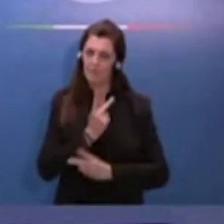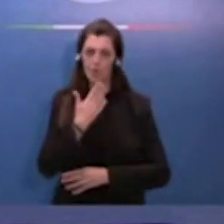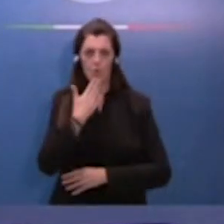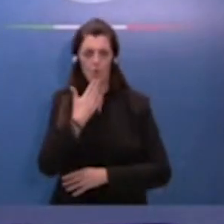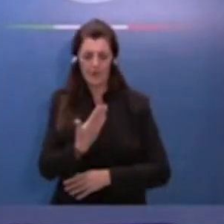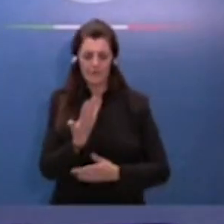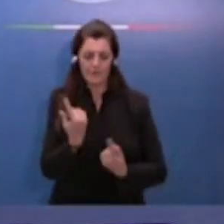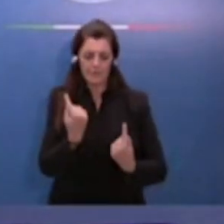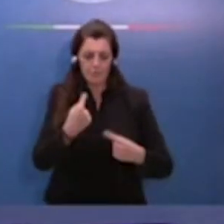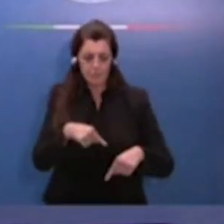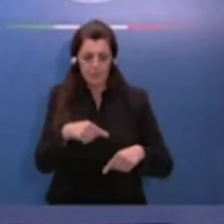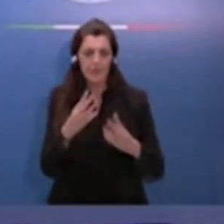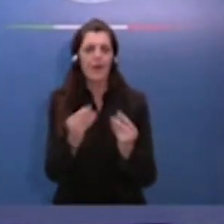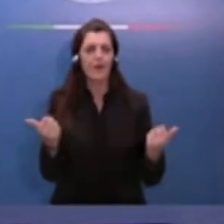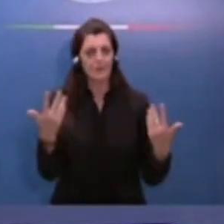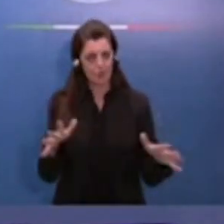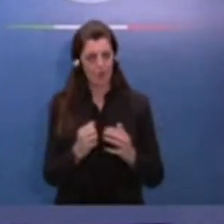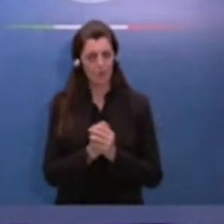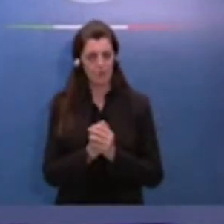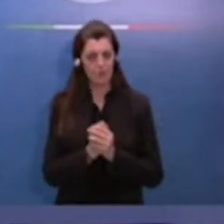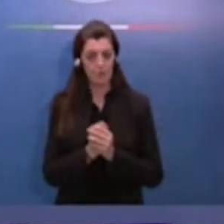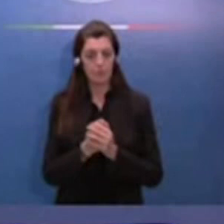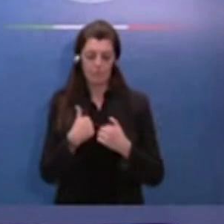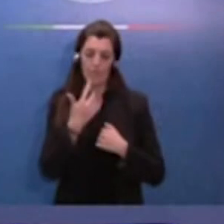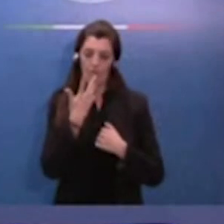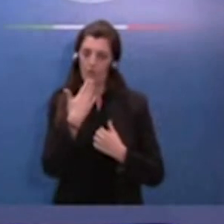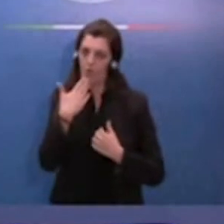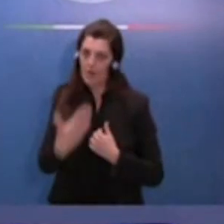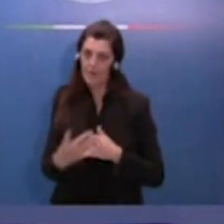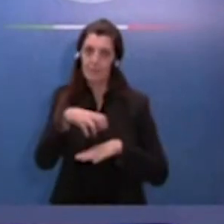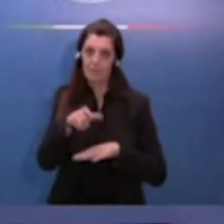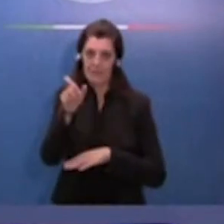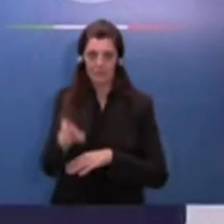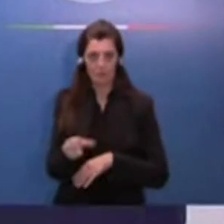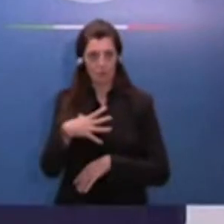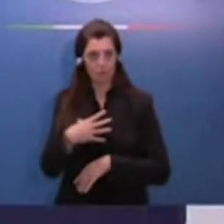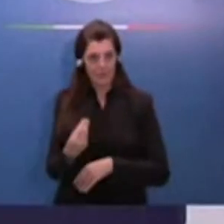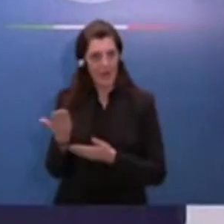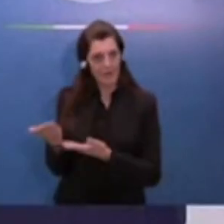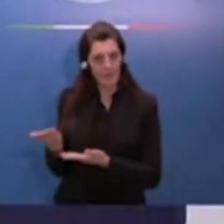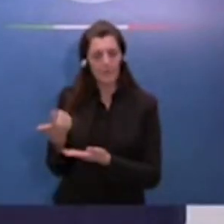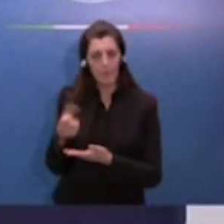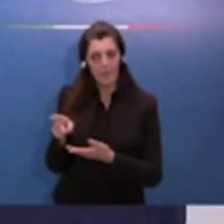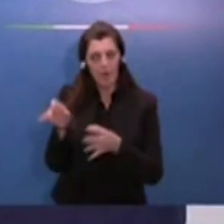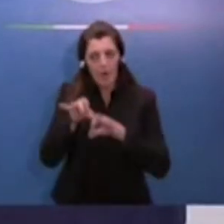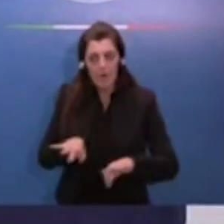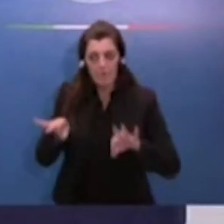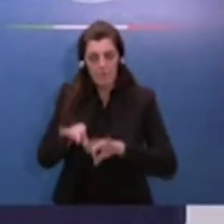successo. di questo voglio ringraziare veramente il Ministro Bianchi per questa preparazione, che non è stata